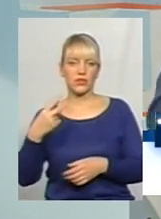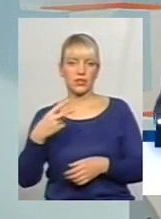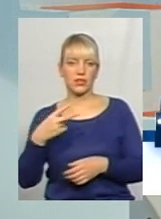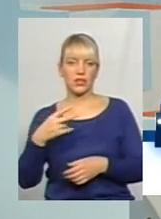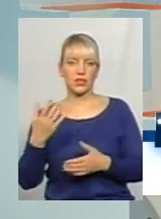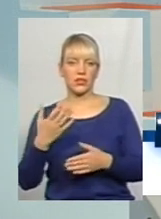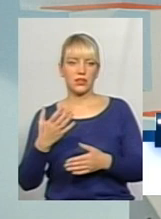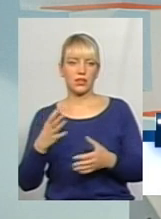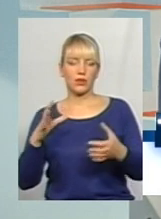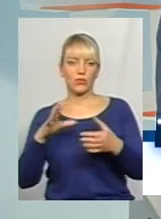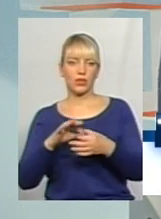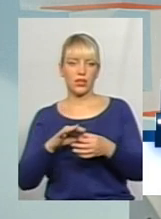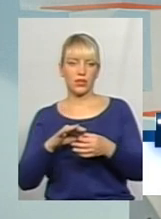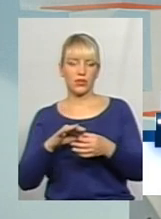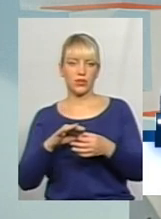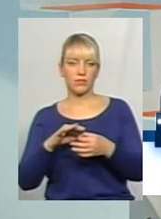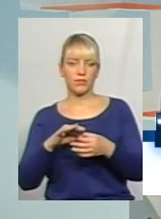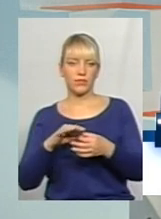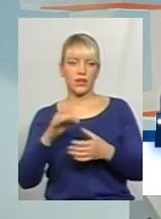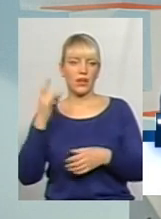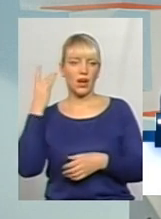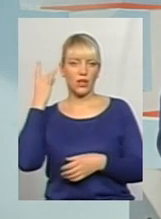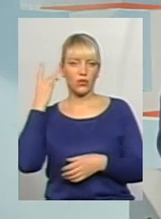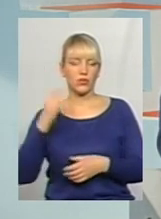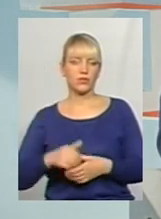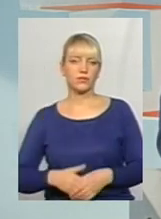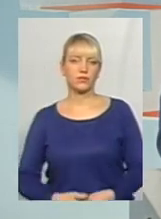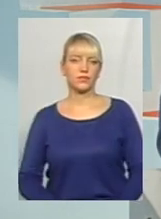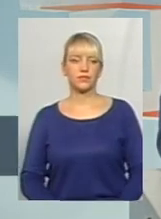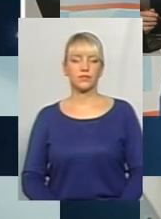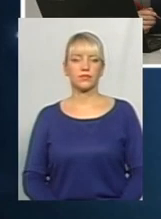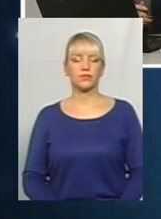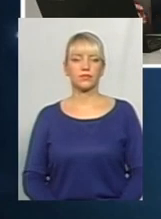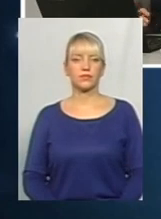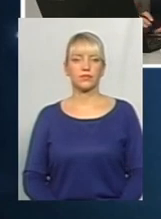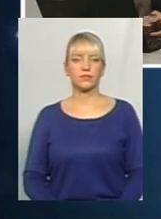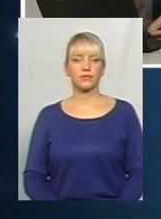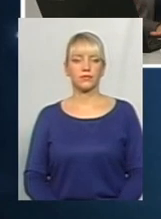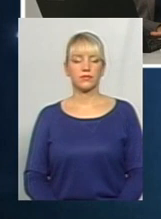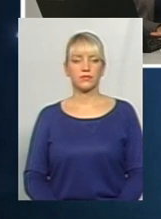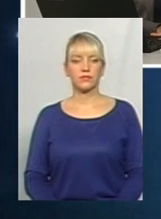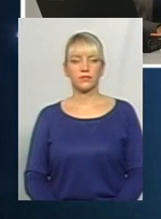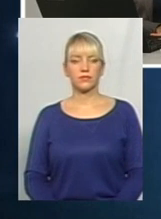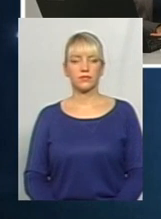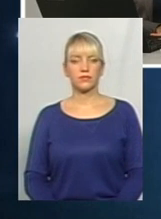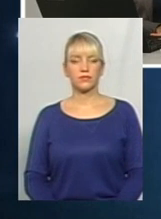поєднує з заводом Катіон. Дякую, нас є наступний глядач. Добрий вечір, ви в ефірі.